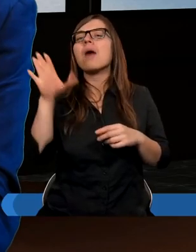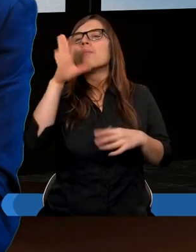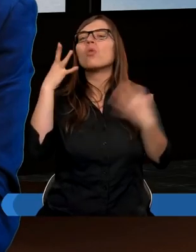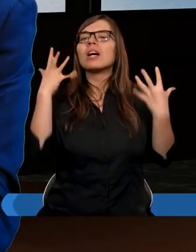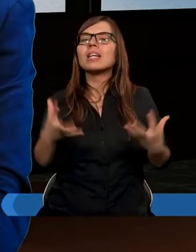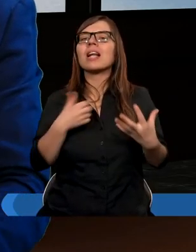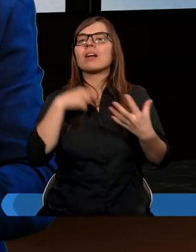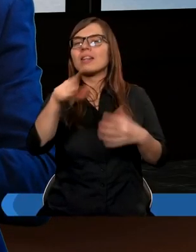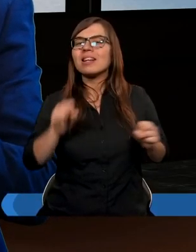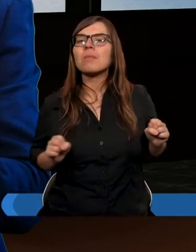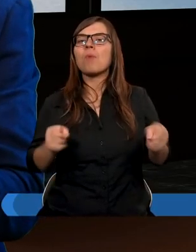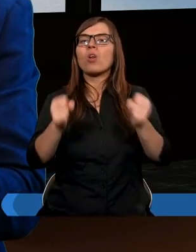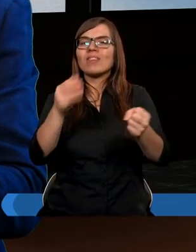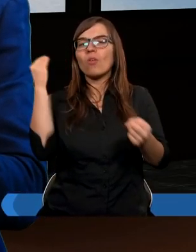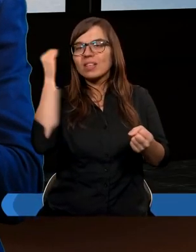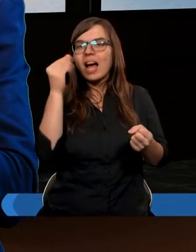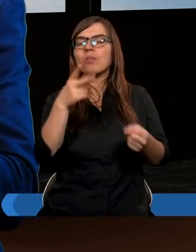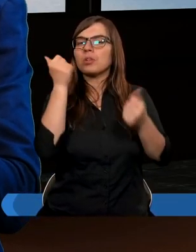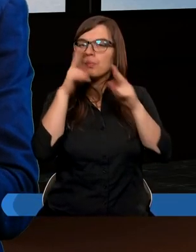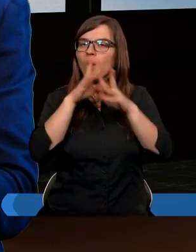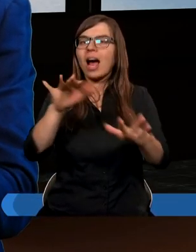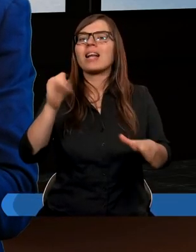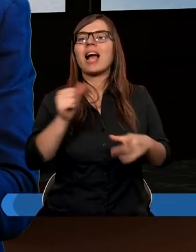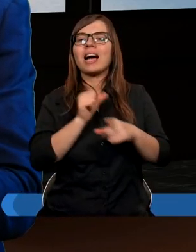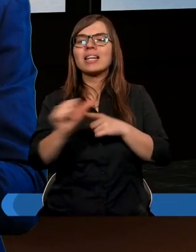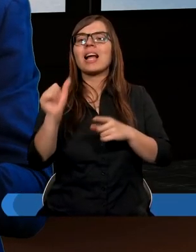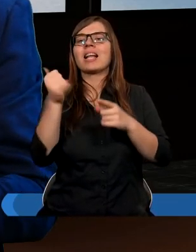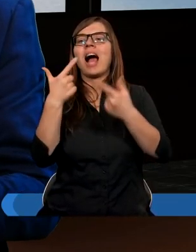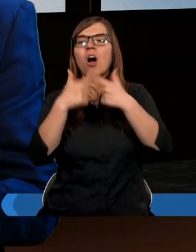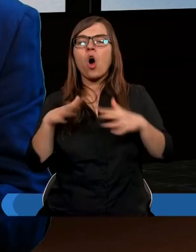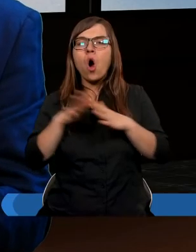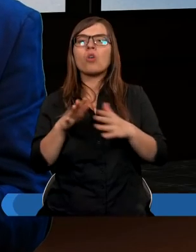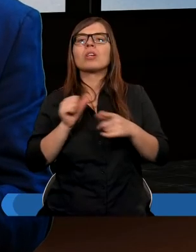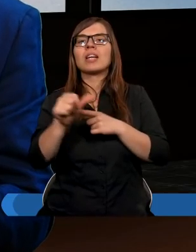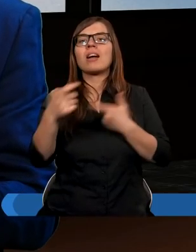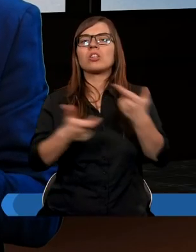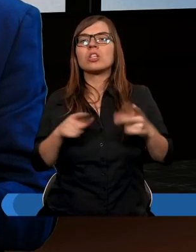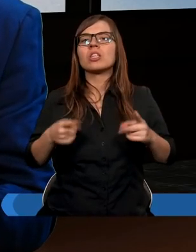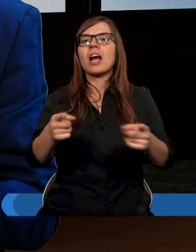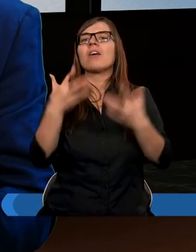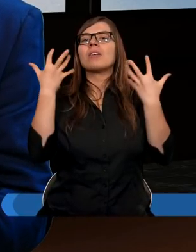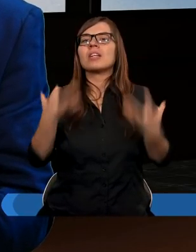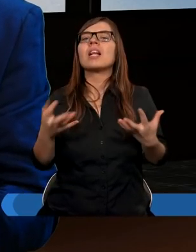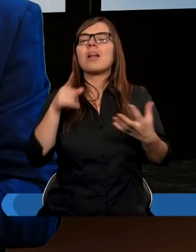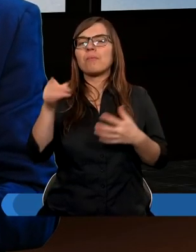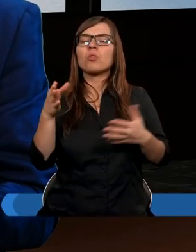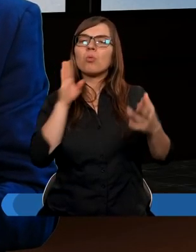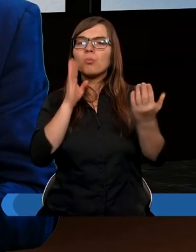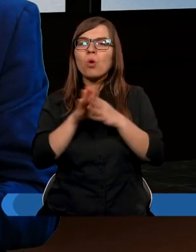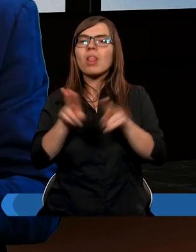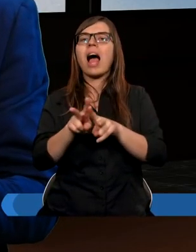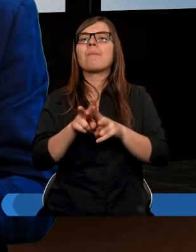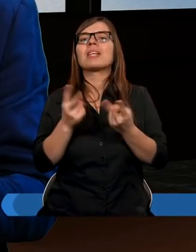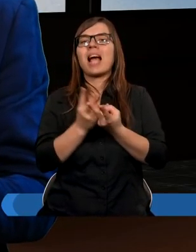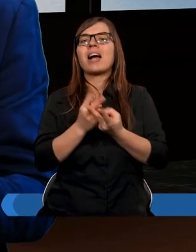prostu do tego zmotywować, pokazuje, jaki jest, pokazuje, jaki jest swój Kościół i we mnie robi i chce niej wykonanie, jak napisał